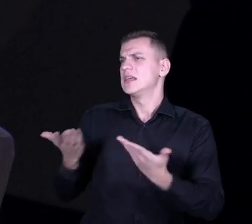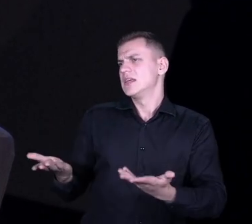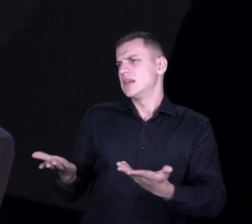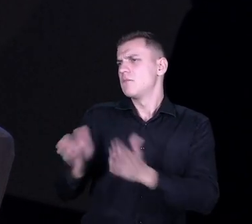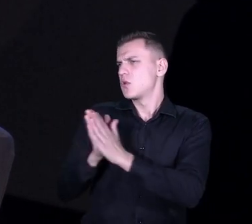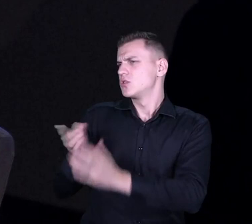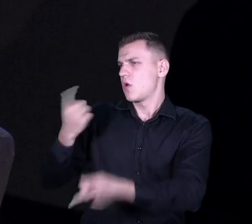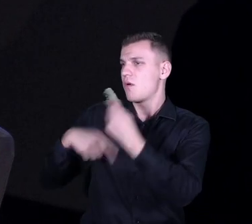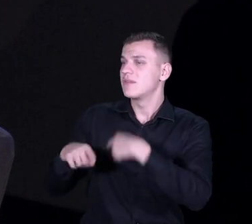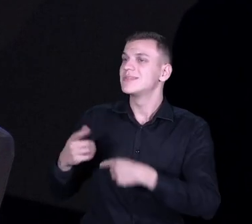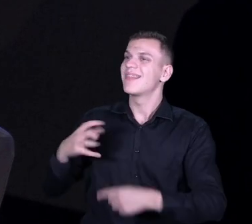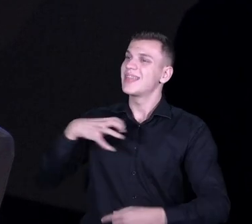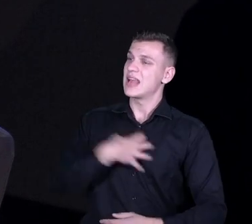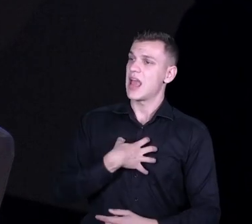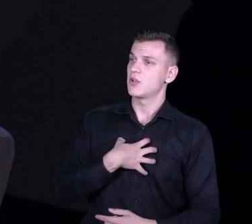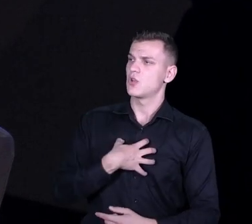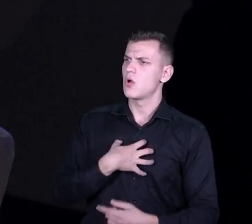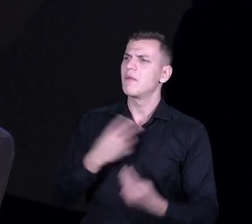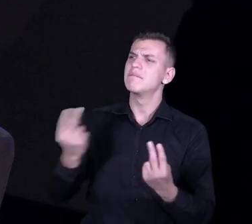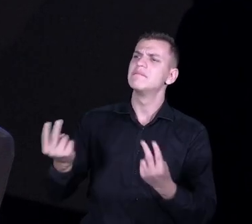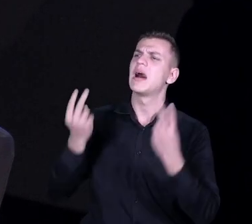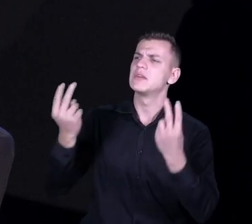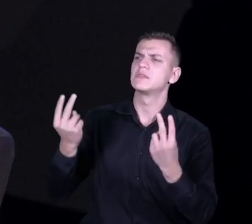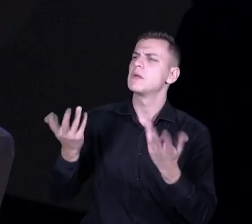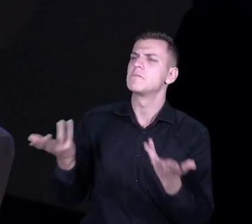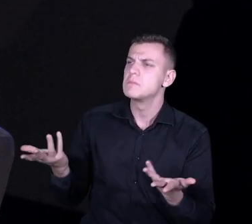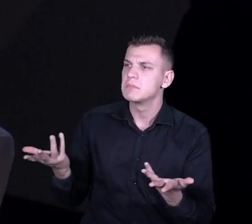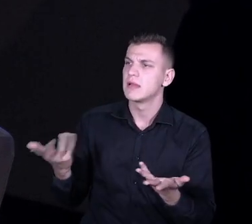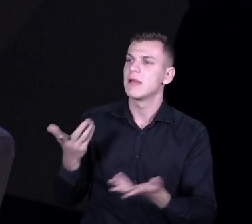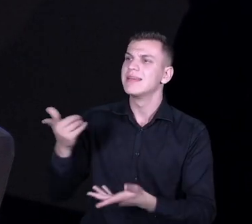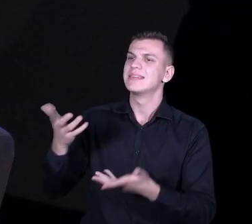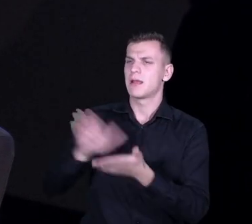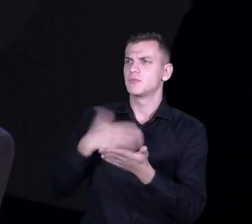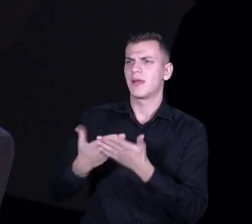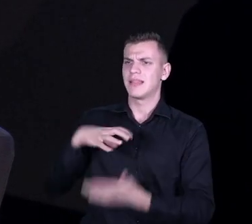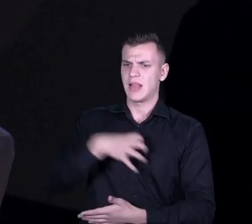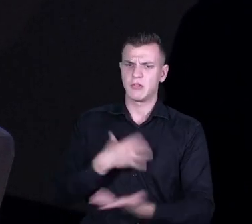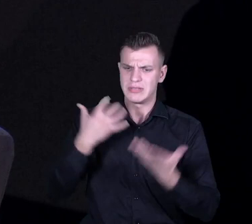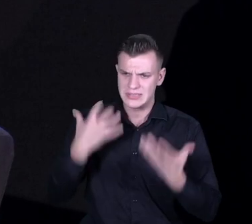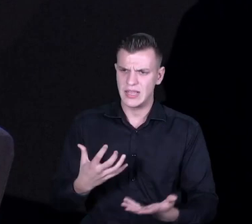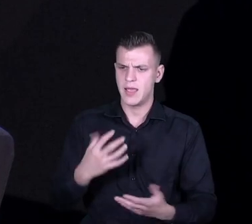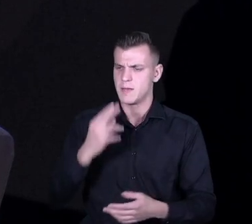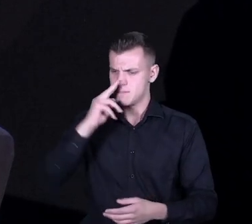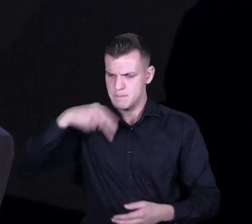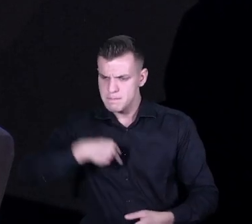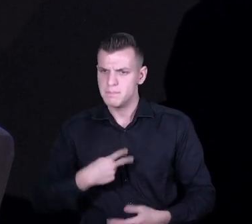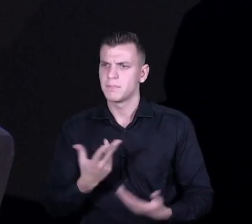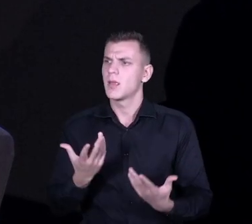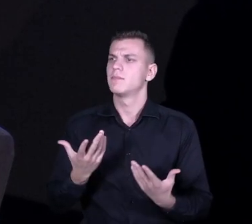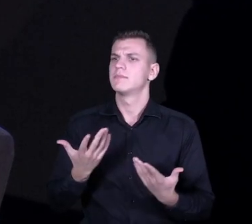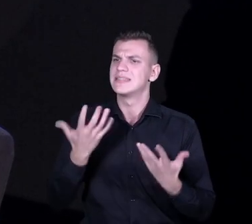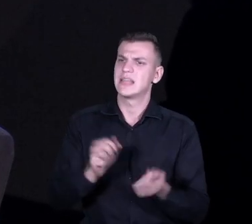w roli dyrektora i od czego taki dyrektor, który myśli o tym, jak zmienić swoje praktyki, jak przyjrzeć się sobie, od czego może